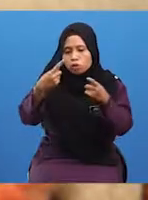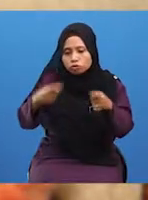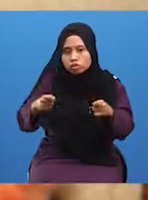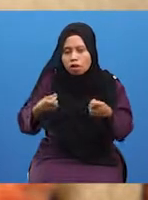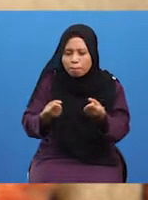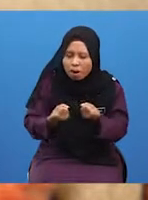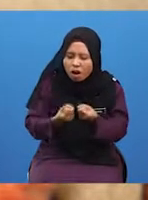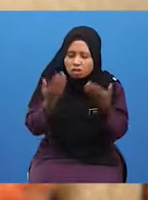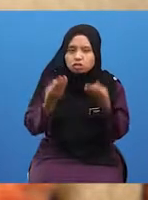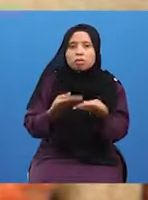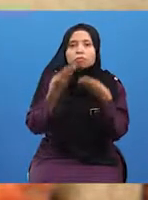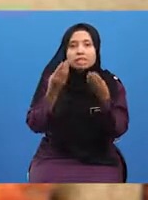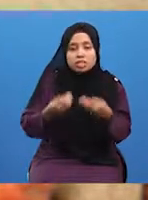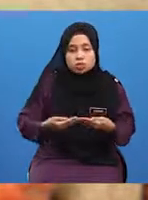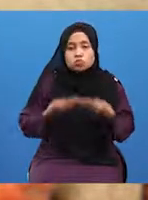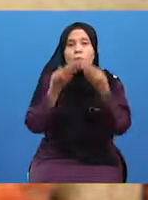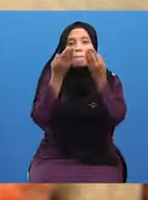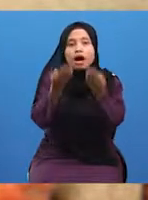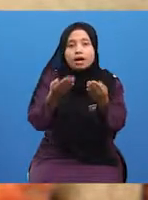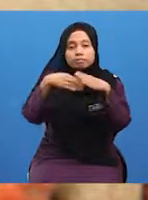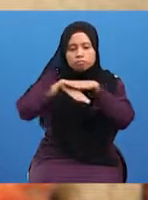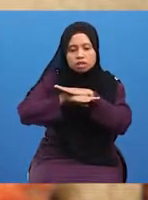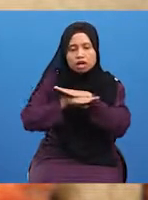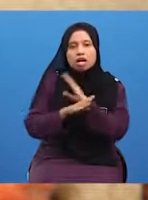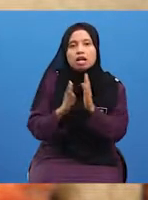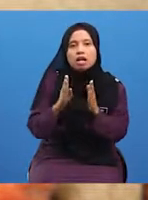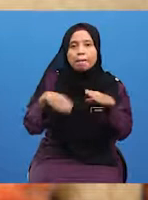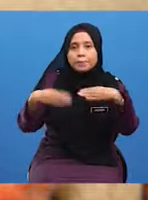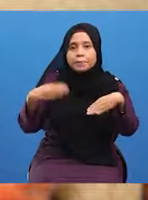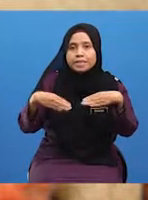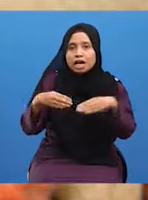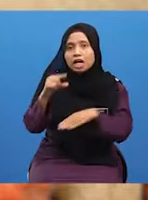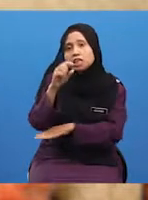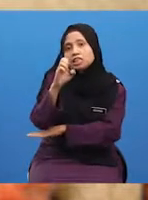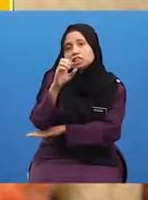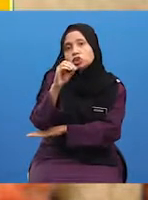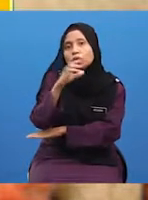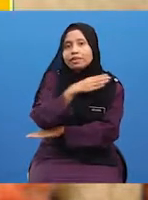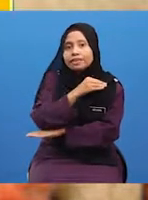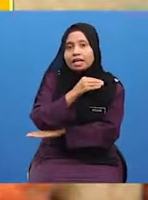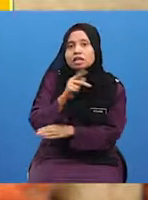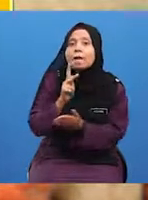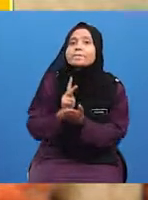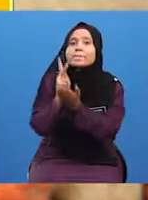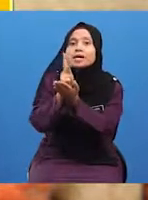memberi sumbangan dalam bidang geografi dan pelayaran.